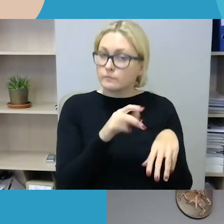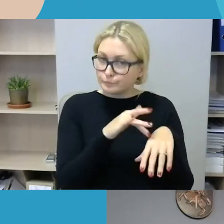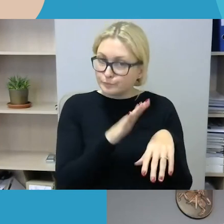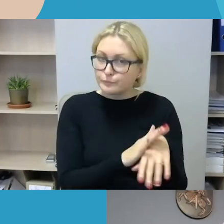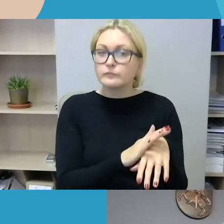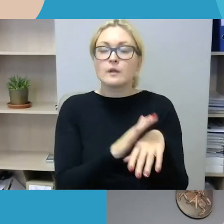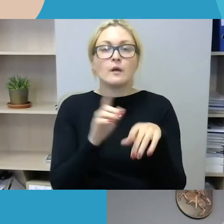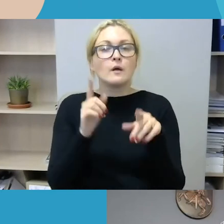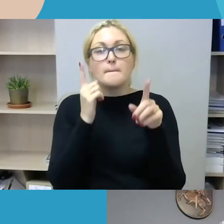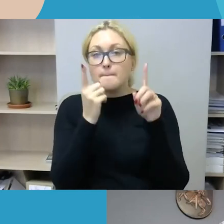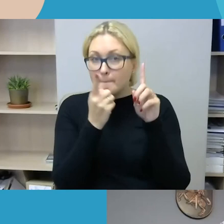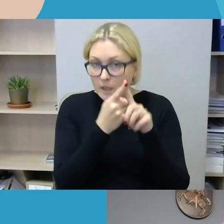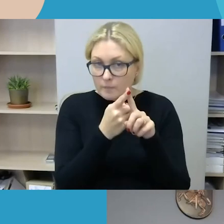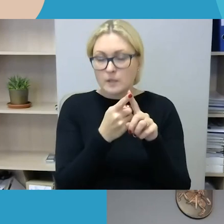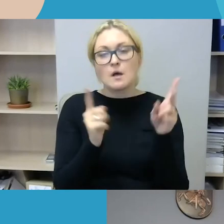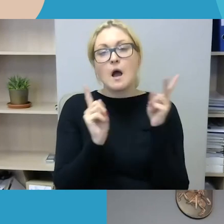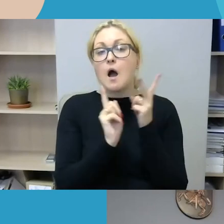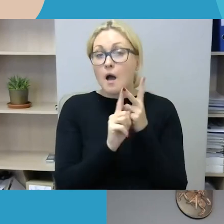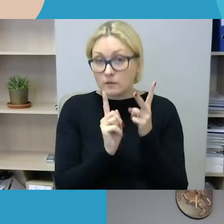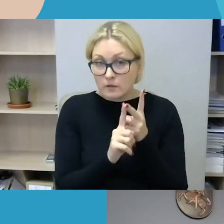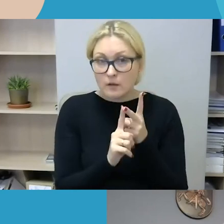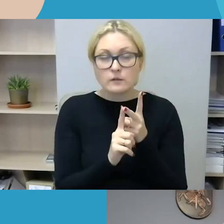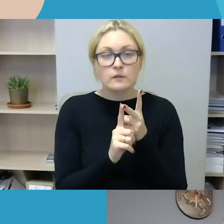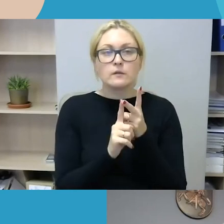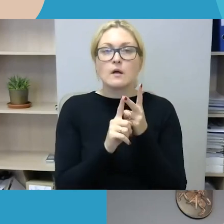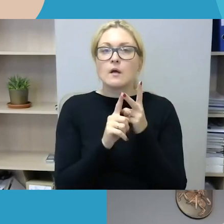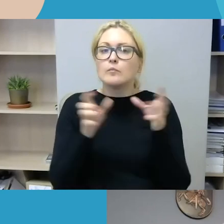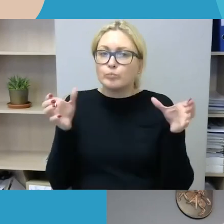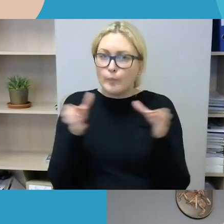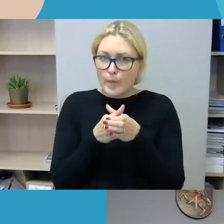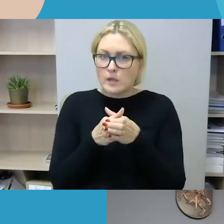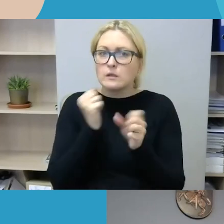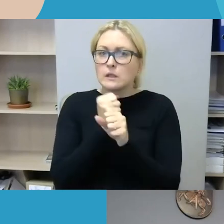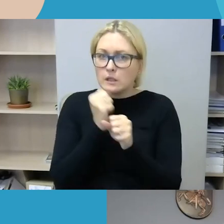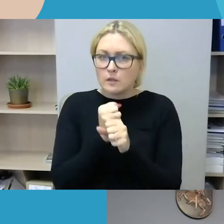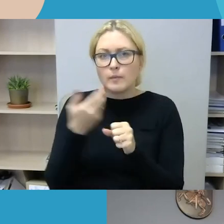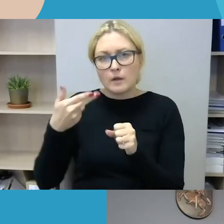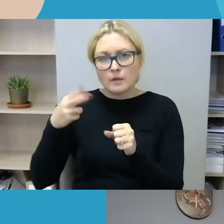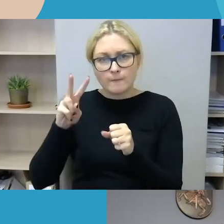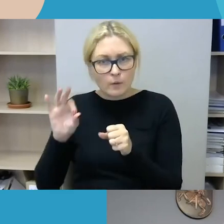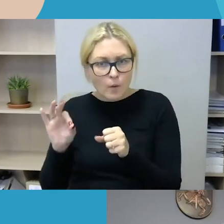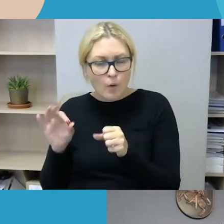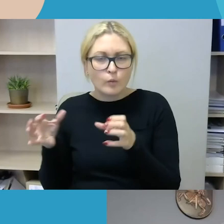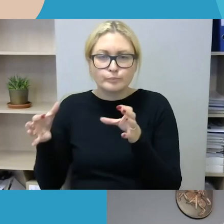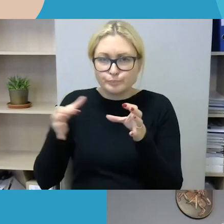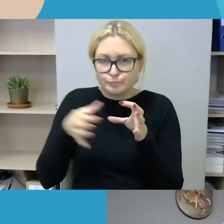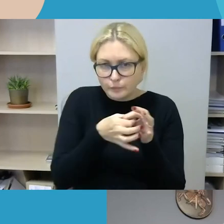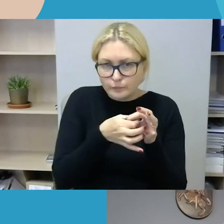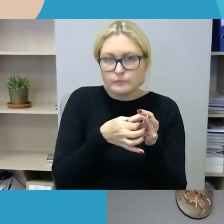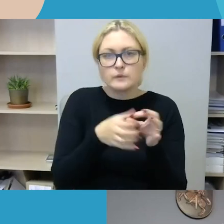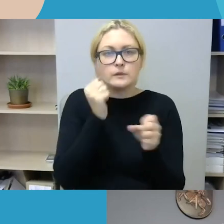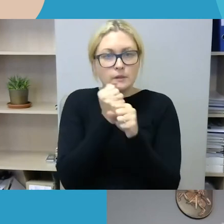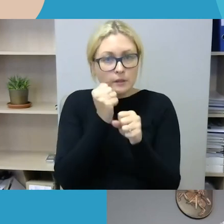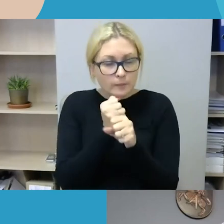Prioritetas numeris du turbūt tai yra bendras darbas tiek ir su nevėriausybininkais. Tai yra prisidėti, kiek tai yra